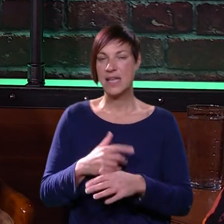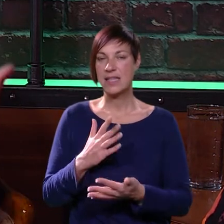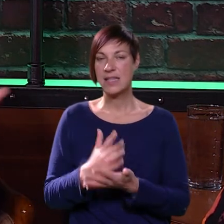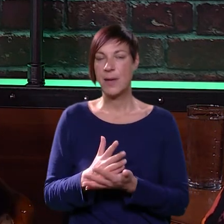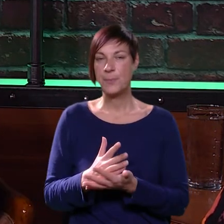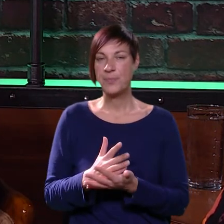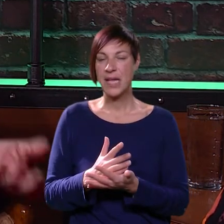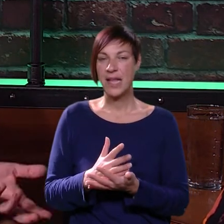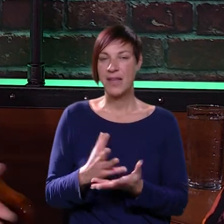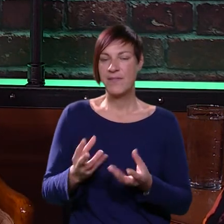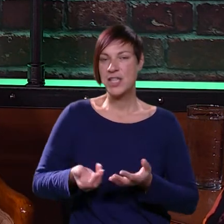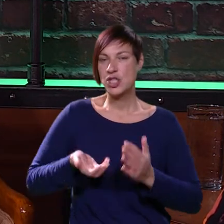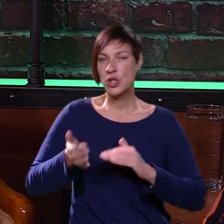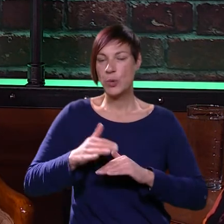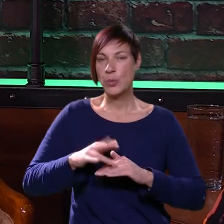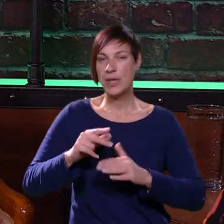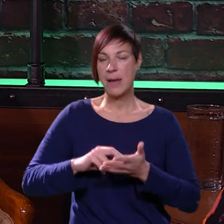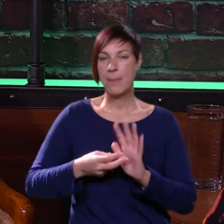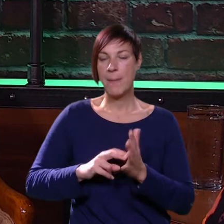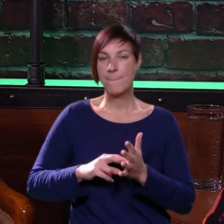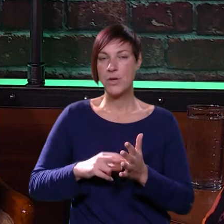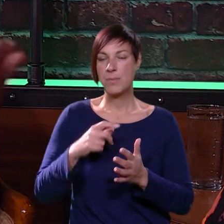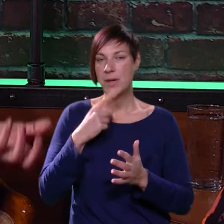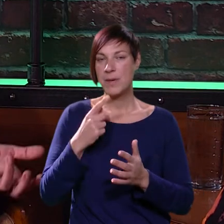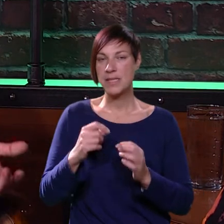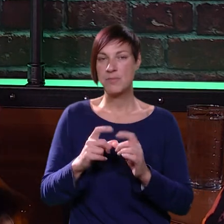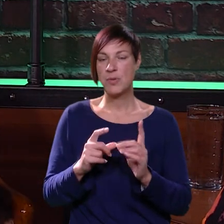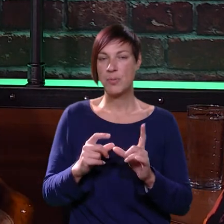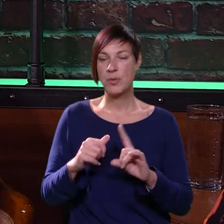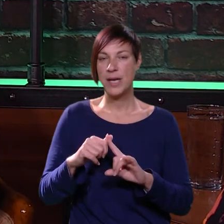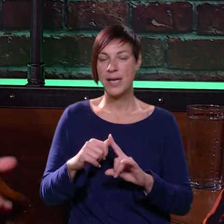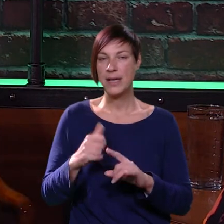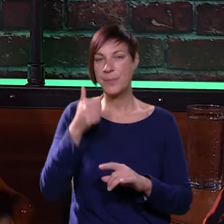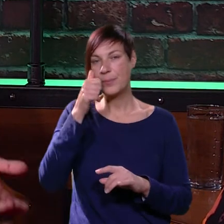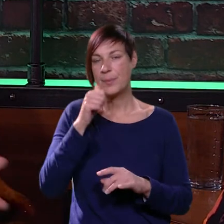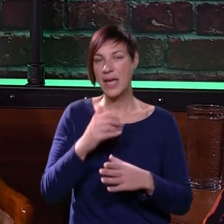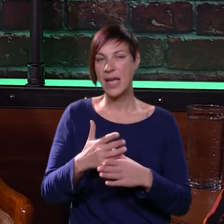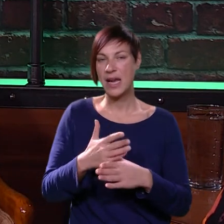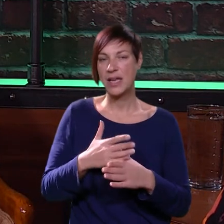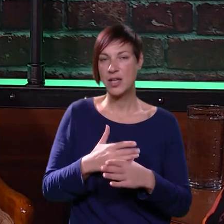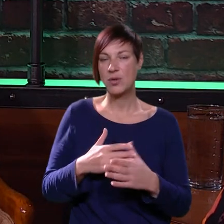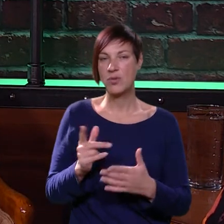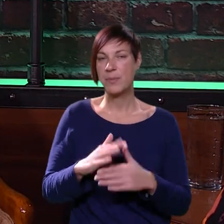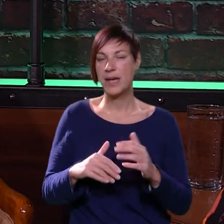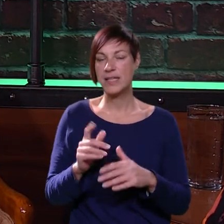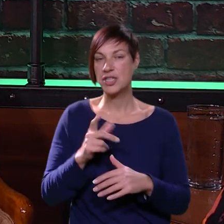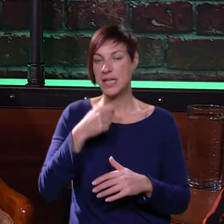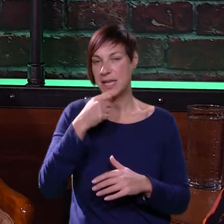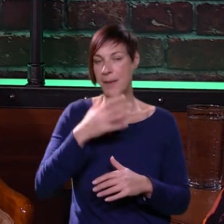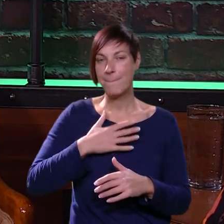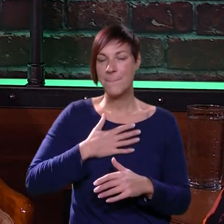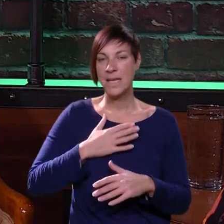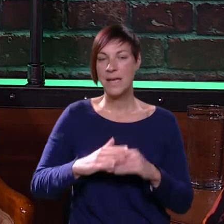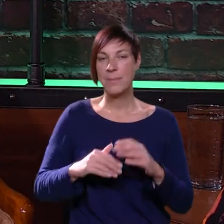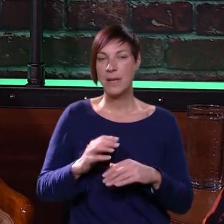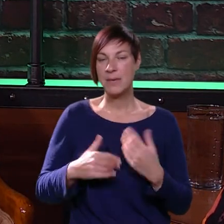već se to bude, imao problema, i, recimo, burek, bijeli kruk, to ona više praktički ne jede, mi